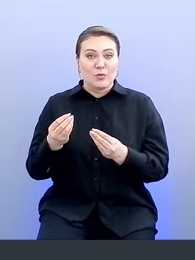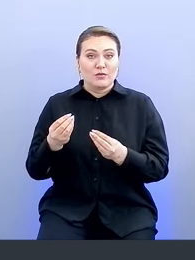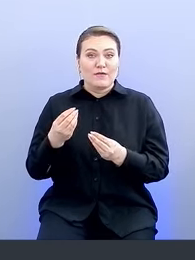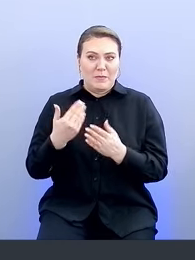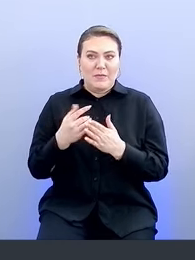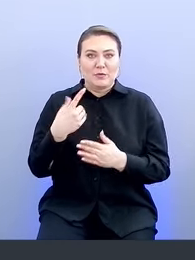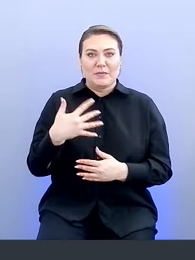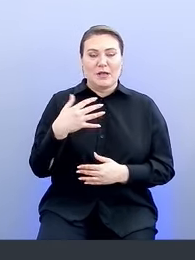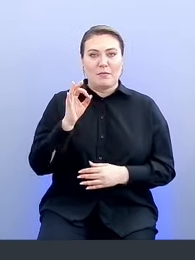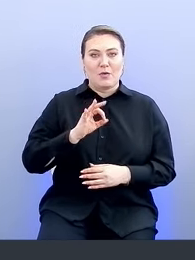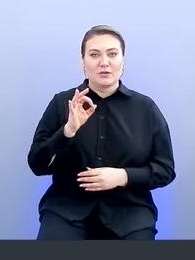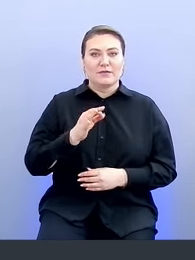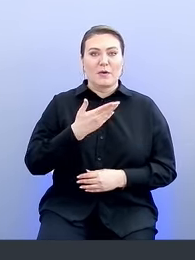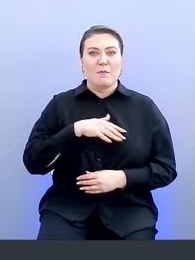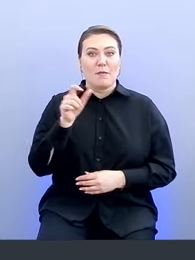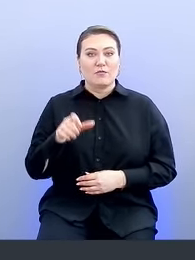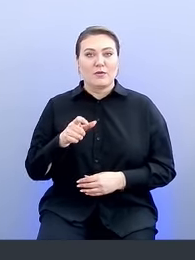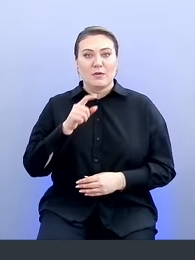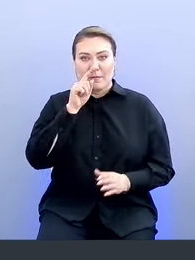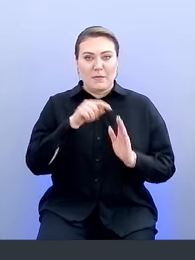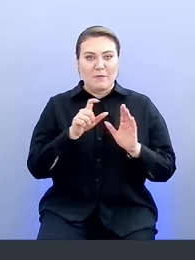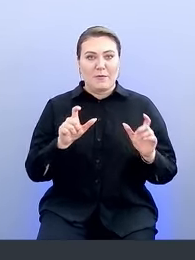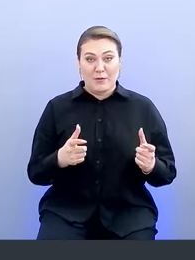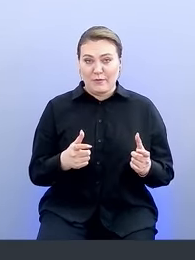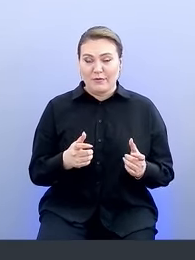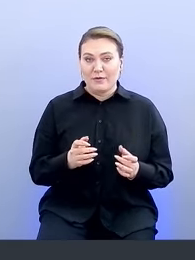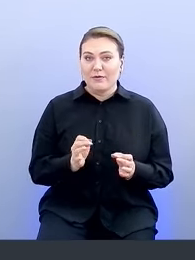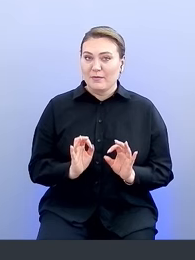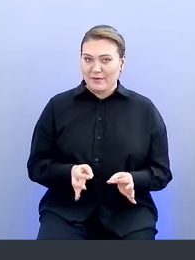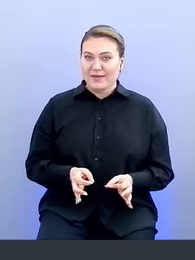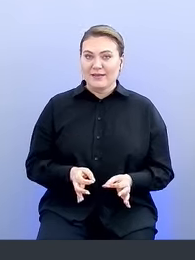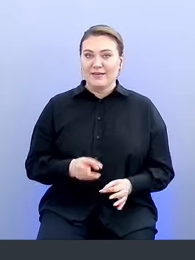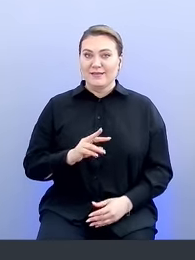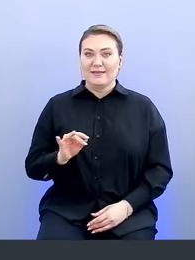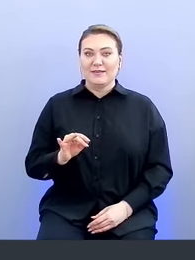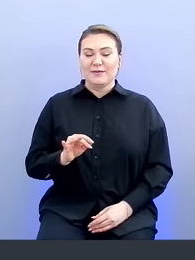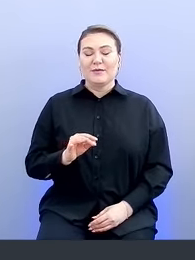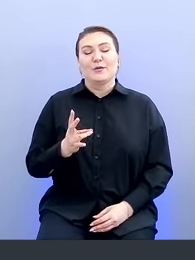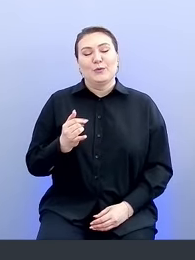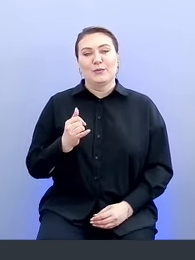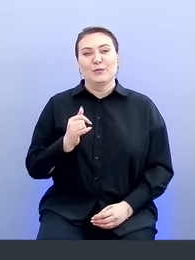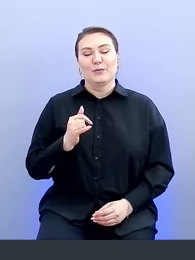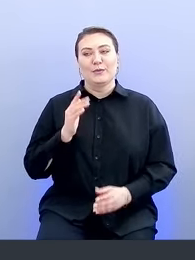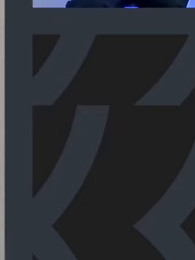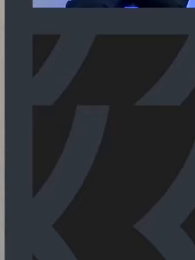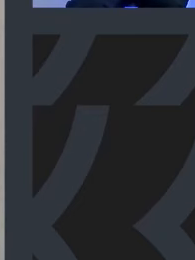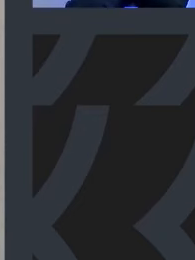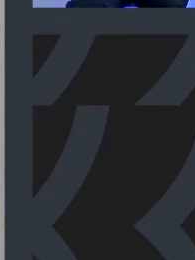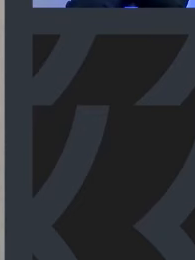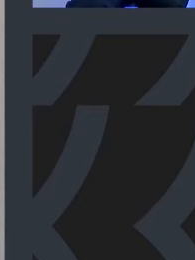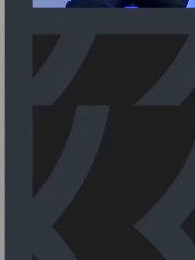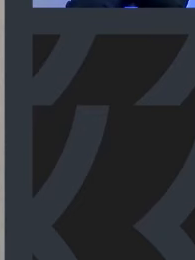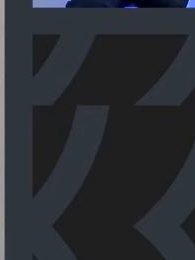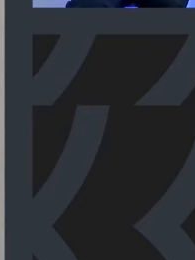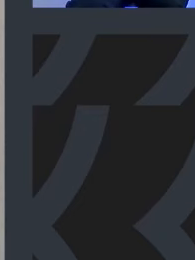50% пользователей попадет в блокировку? Ну, собственно, к Таносу мы как раз и пришли